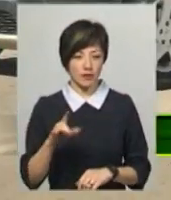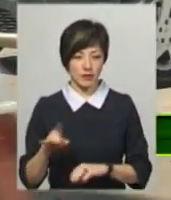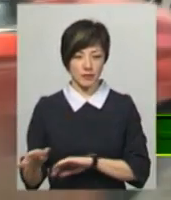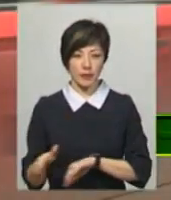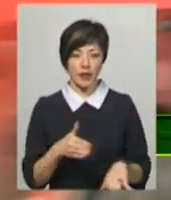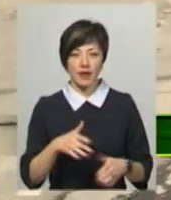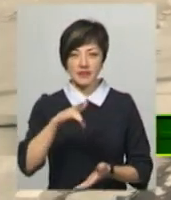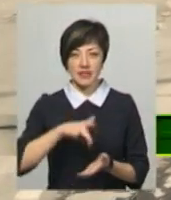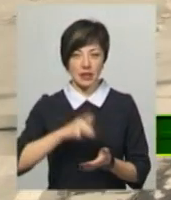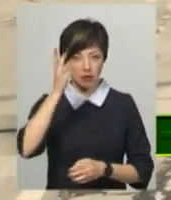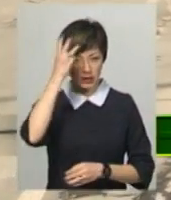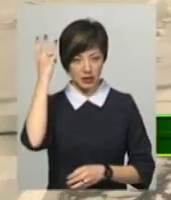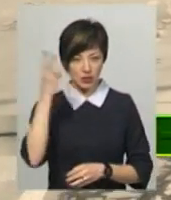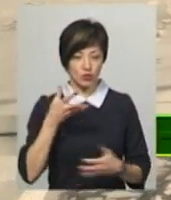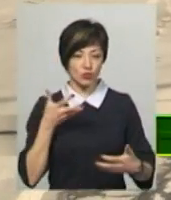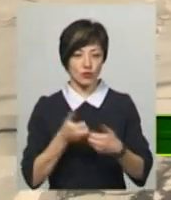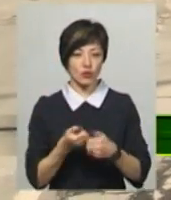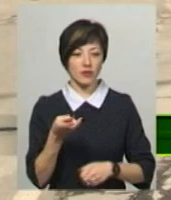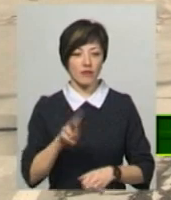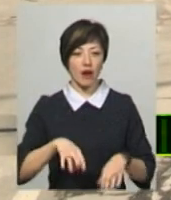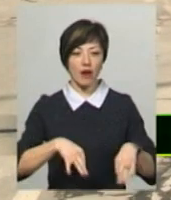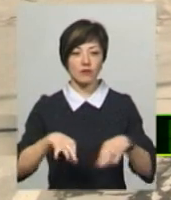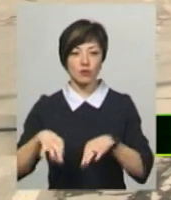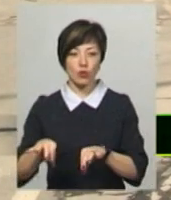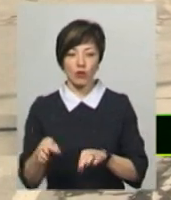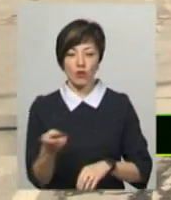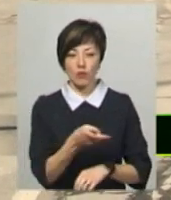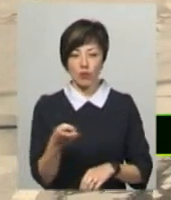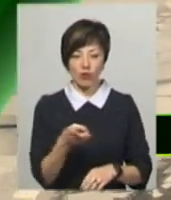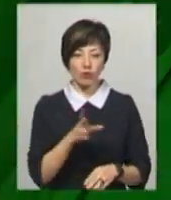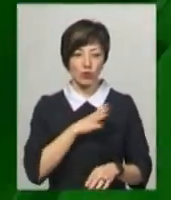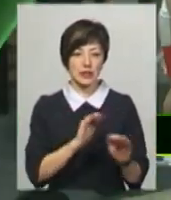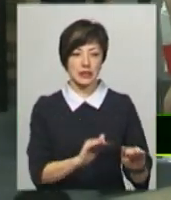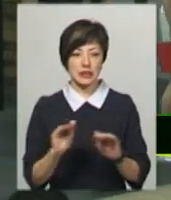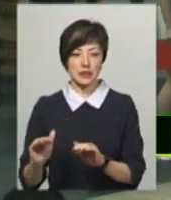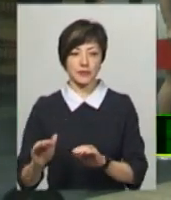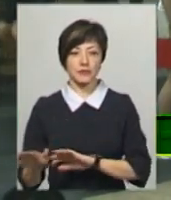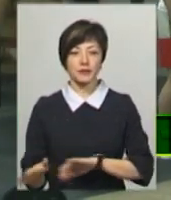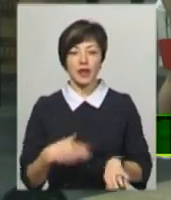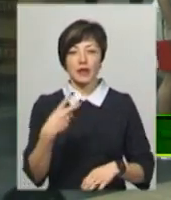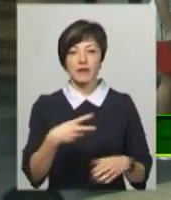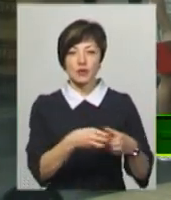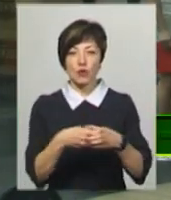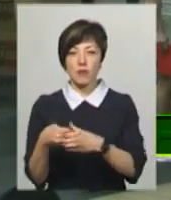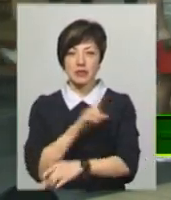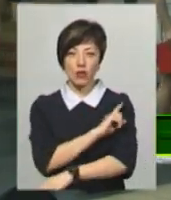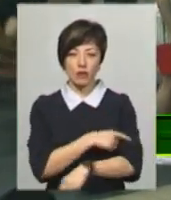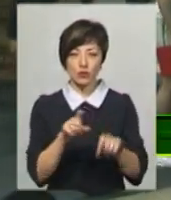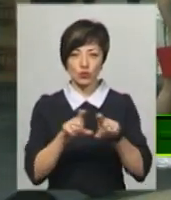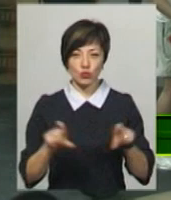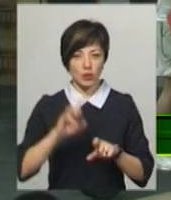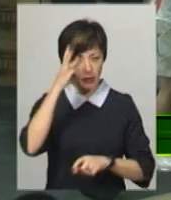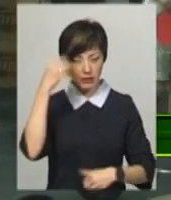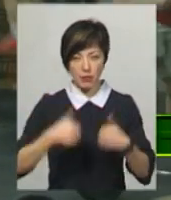У середмісті обласного центру зіштовхнулись дві автівки. В салонах обох перебували діти. 20 команд силових структур Хмельницького